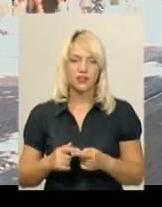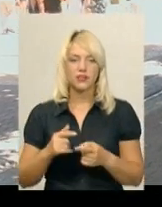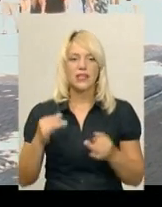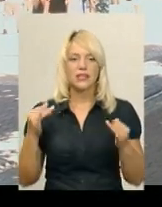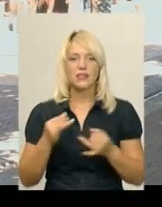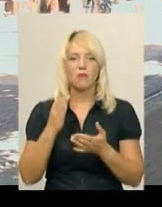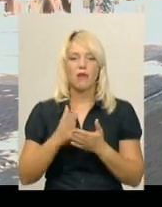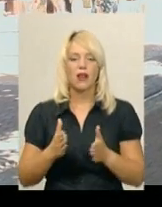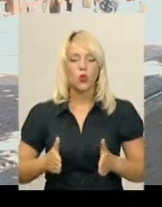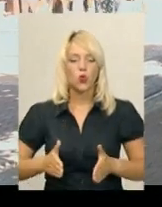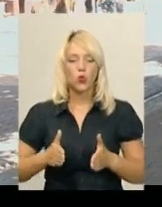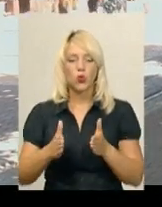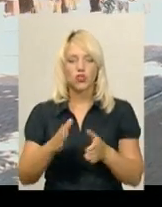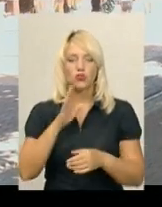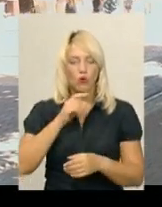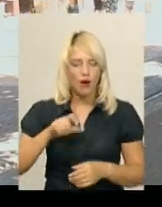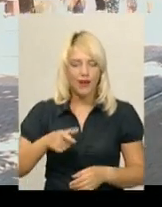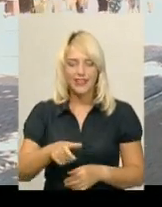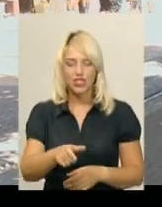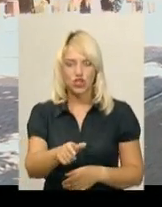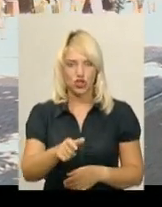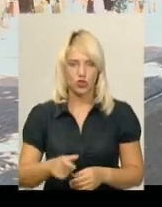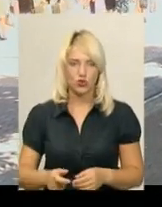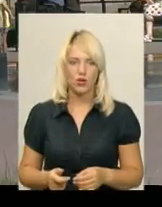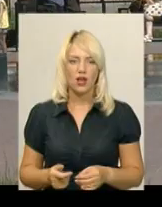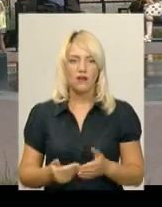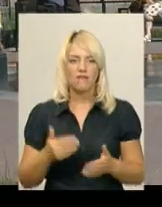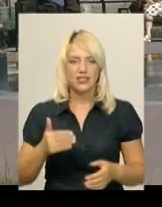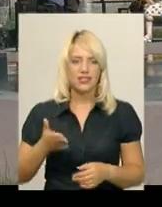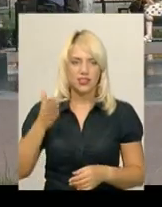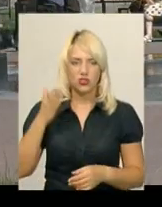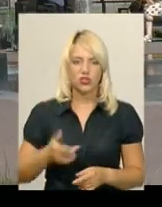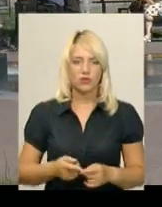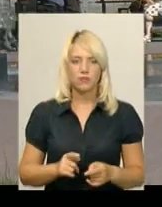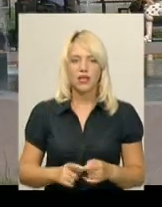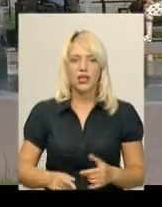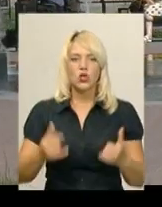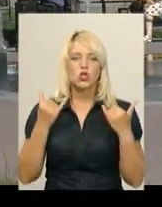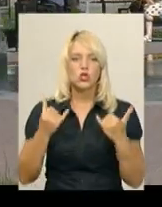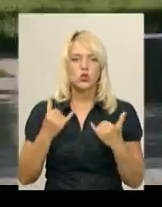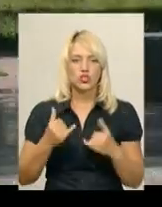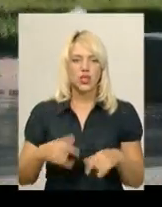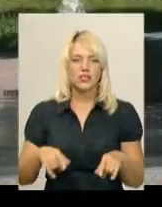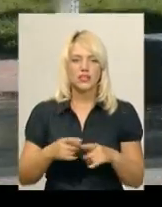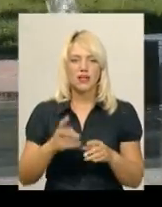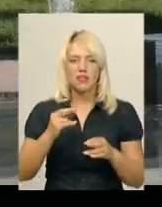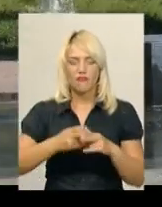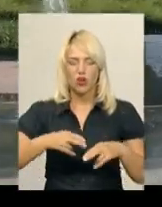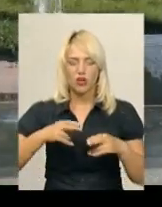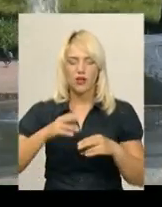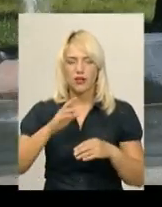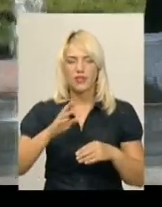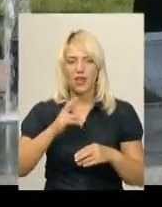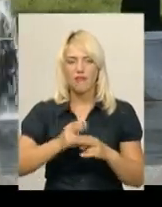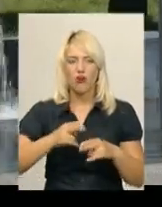доріжку, точніше річечку від підпірної стіночки. Інтерактивний та сучасний. Так про фонтан на провокзальній площі каже